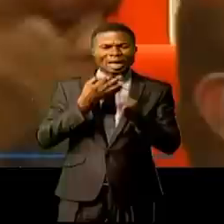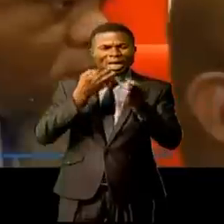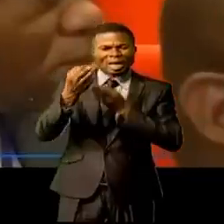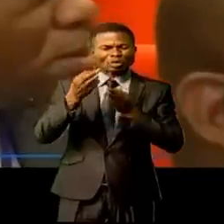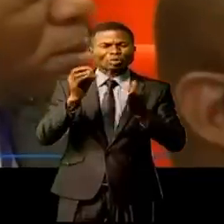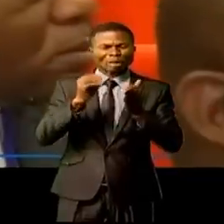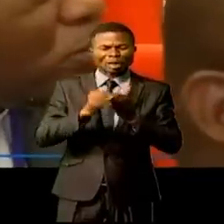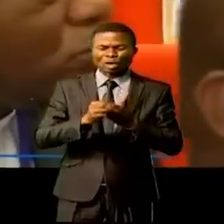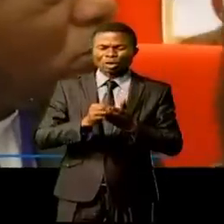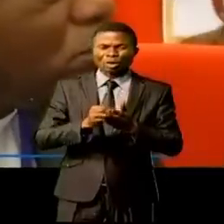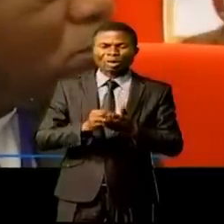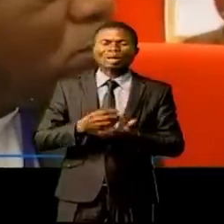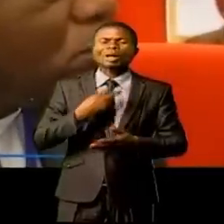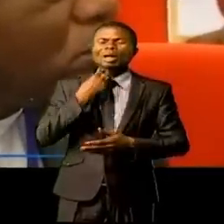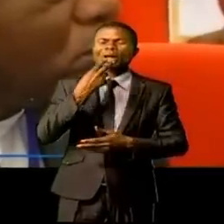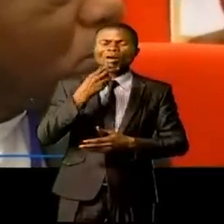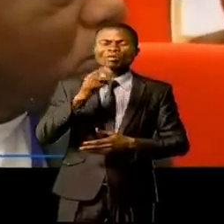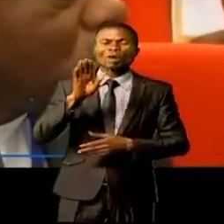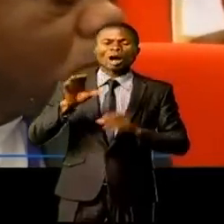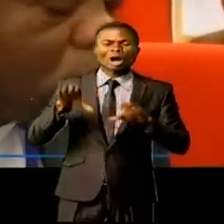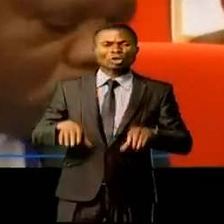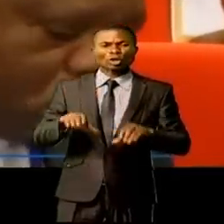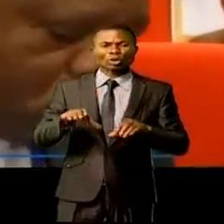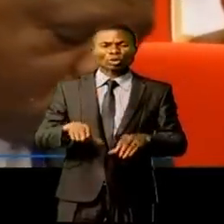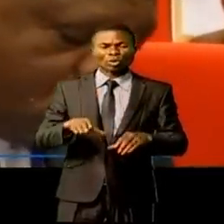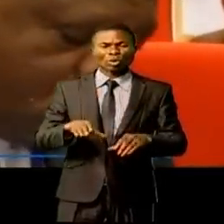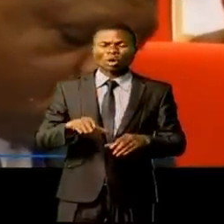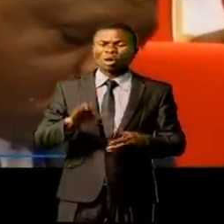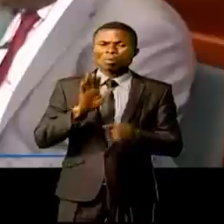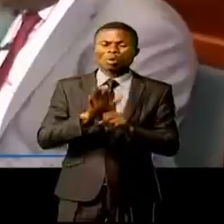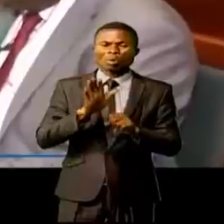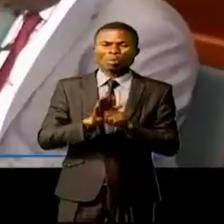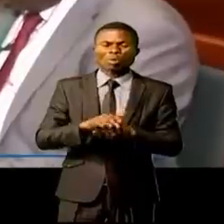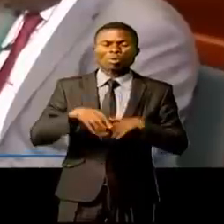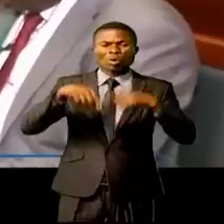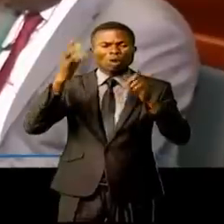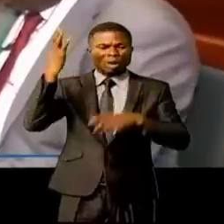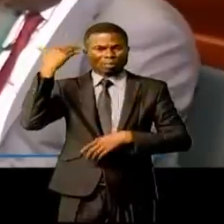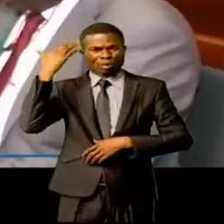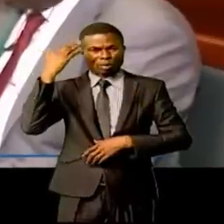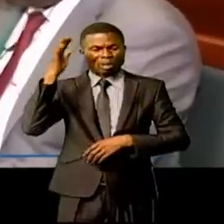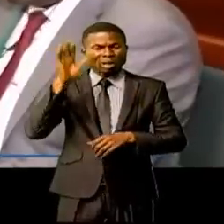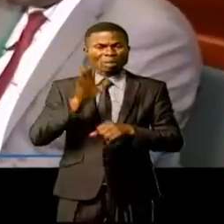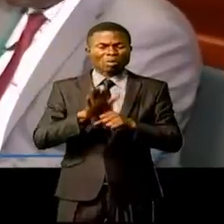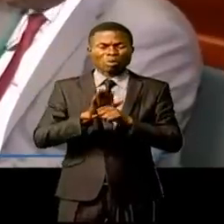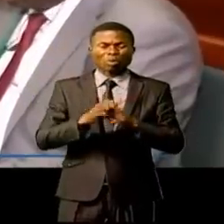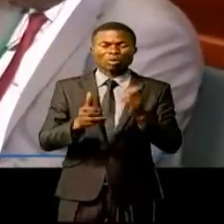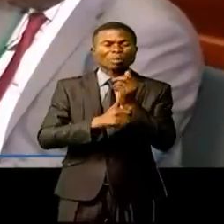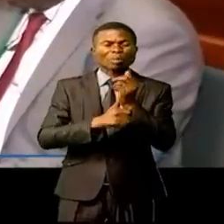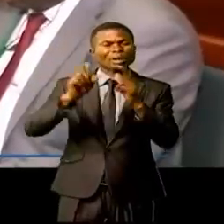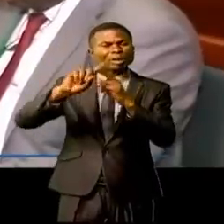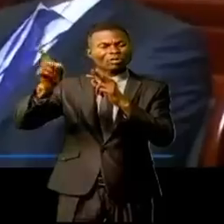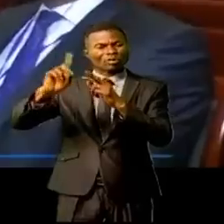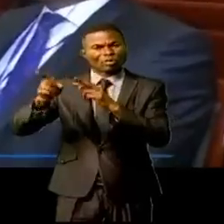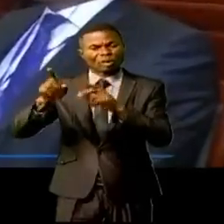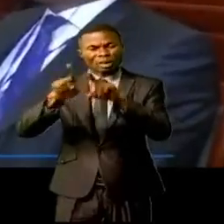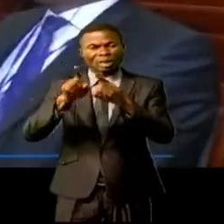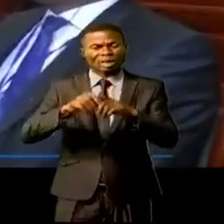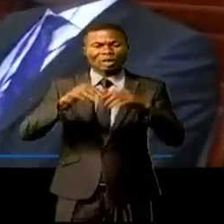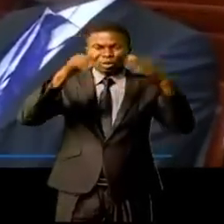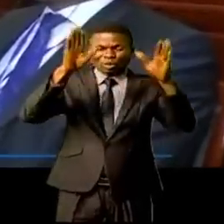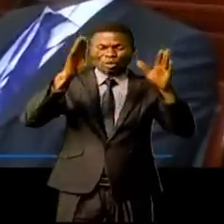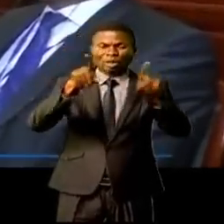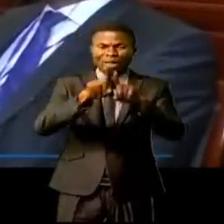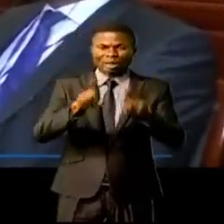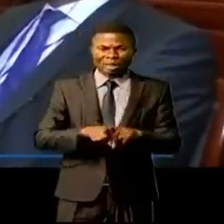fois haut la voix de ces pays qui comptent de plus en plus depuis quelques années un nombre élevé de déplacés internes et externes, mais